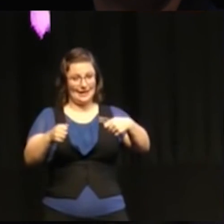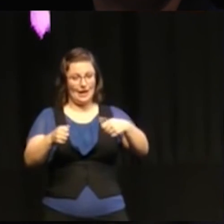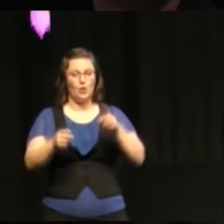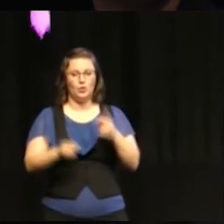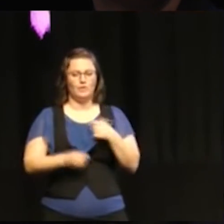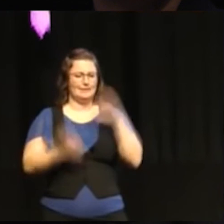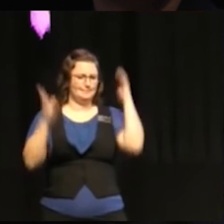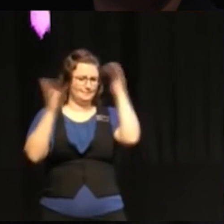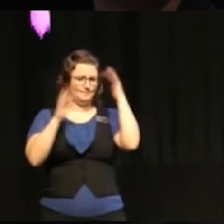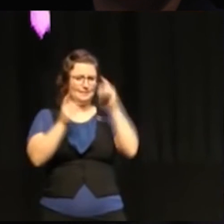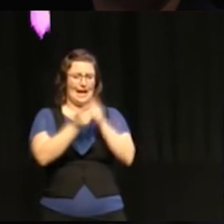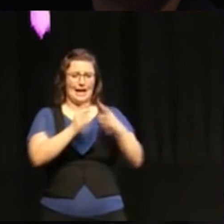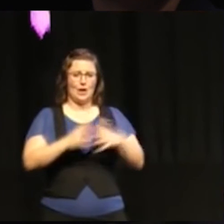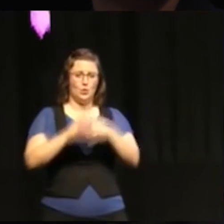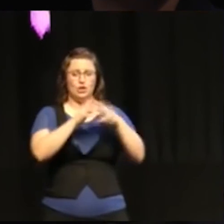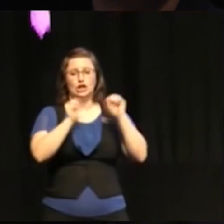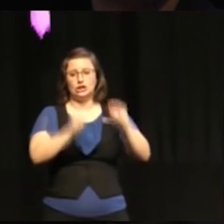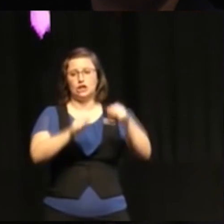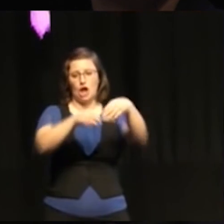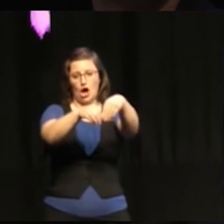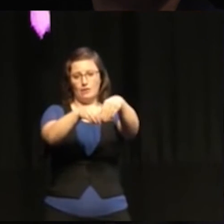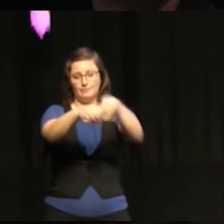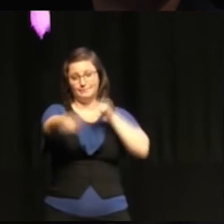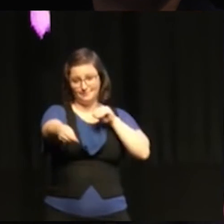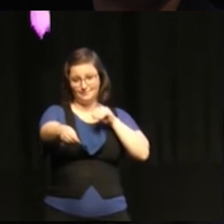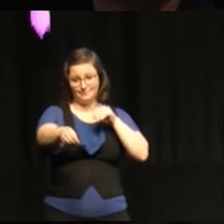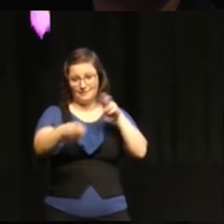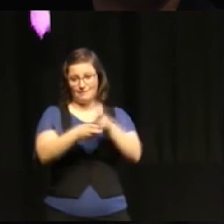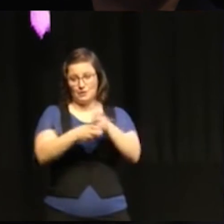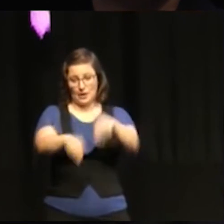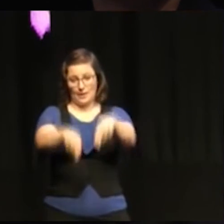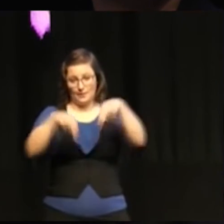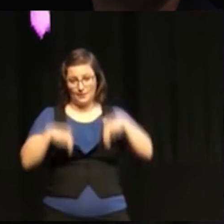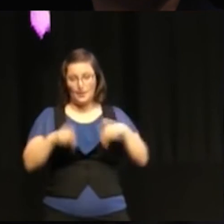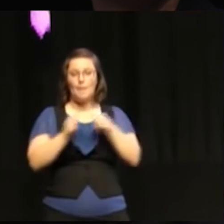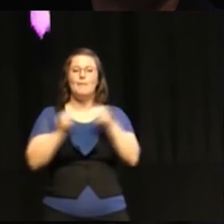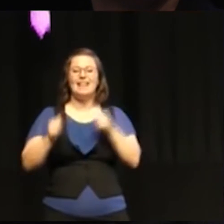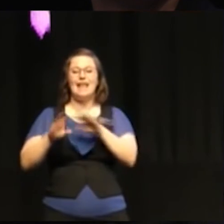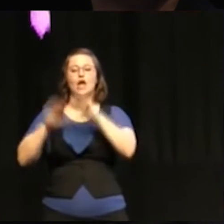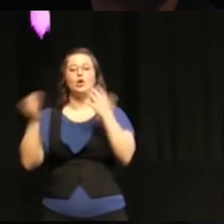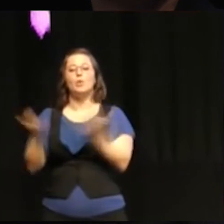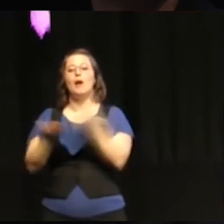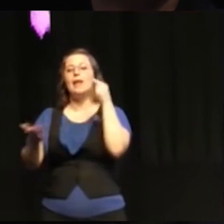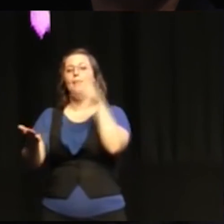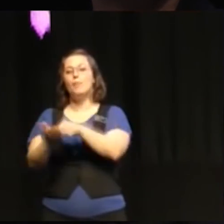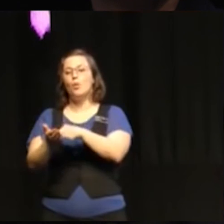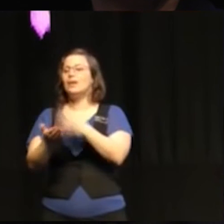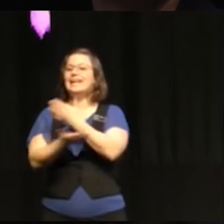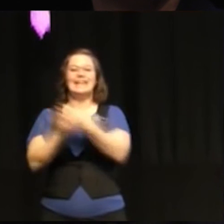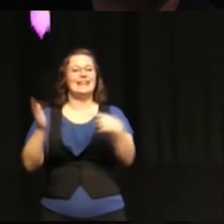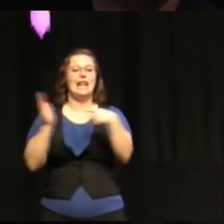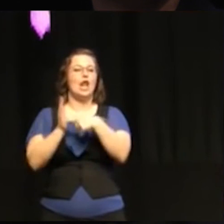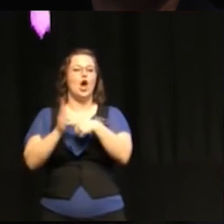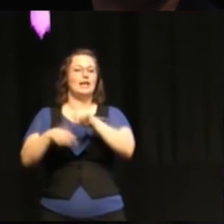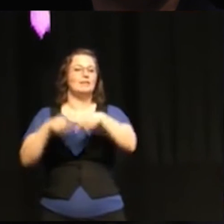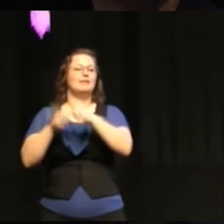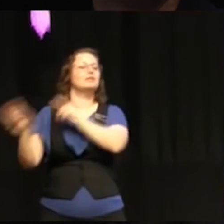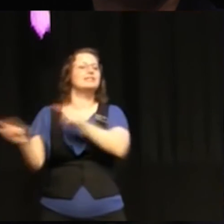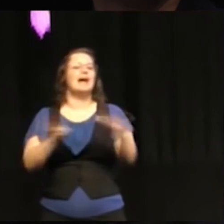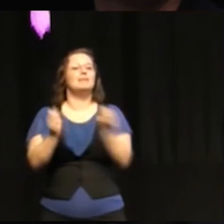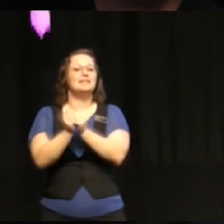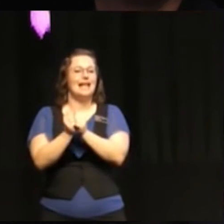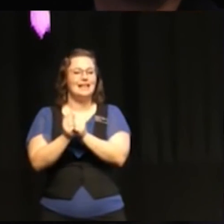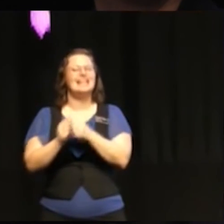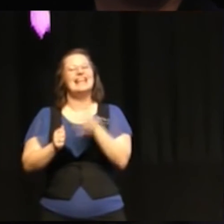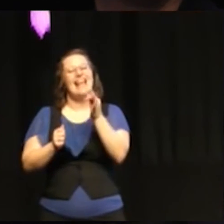ifall USA kommer försöka dra sig ur det medan globala målen är ju inte lagligt bindande på samma sätt utan en FN